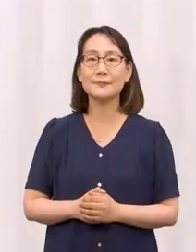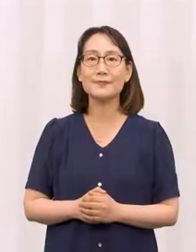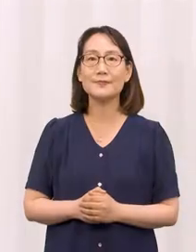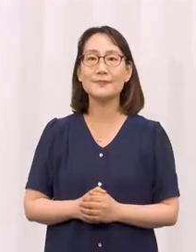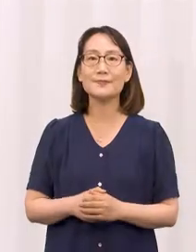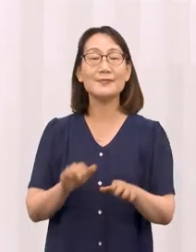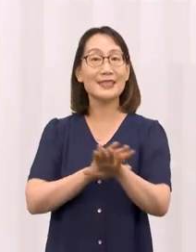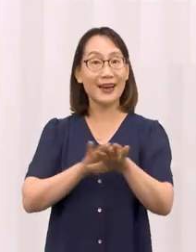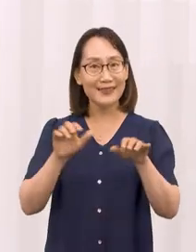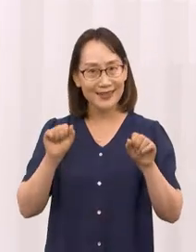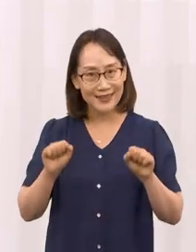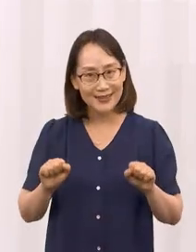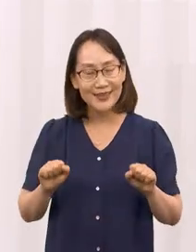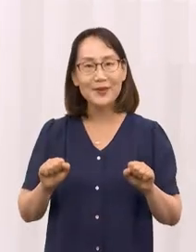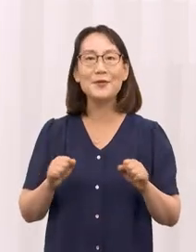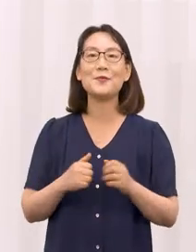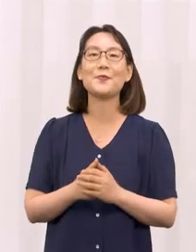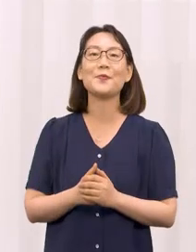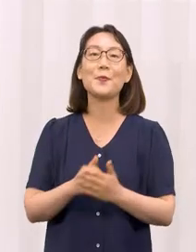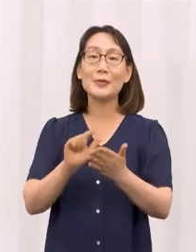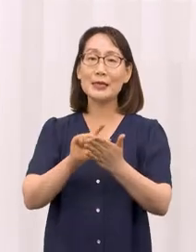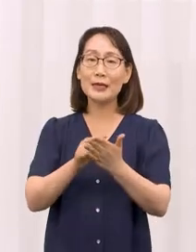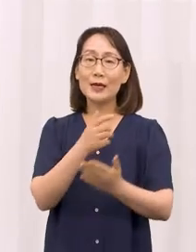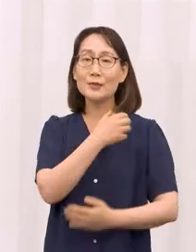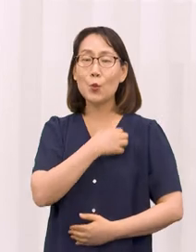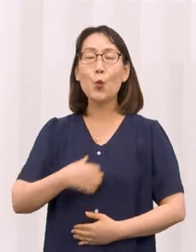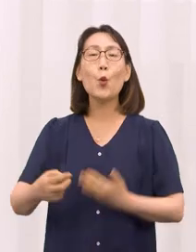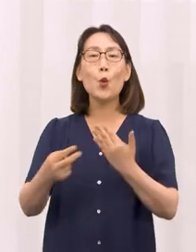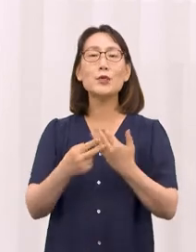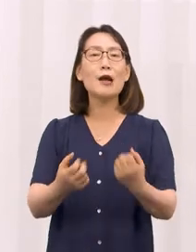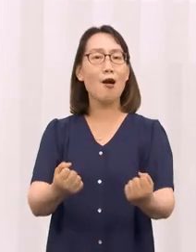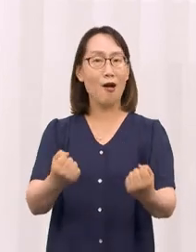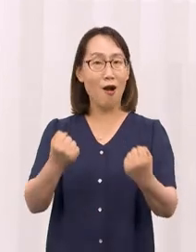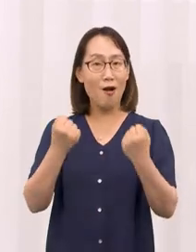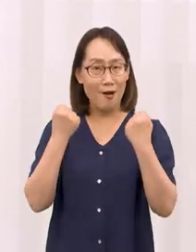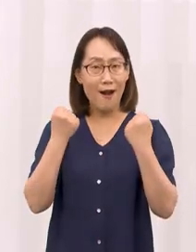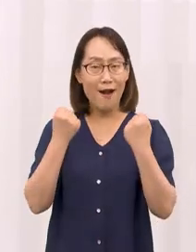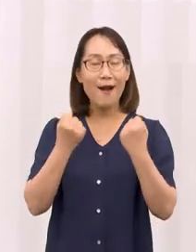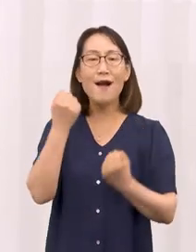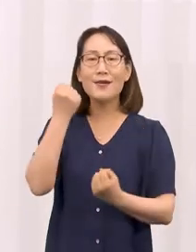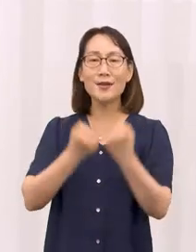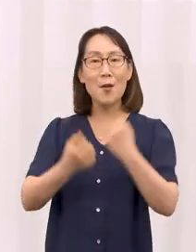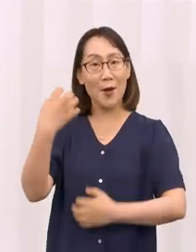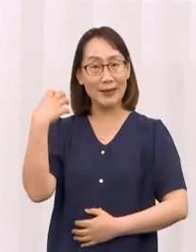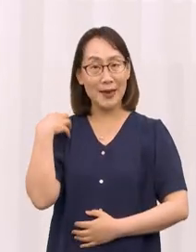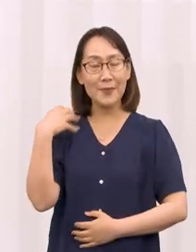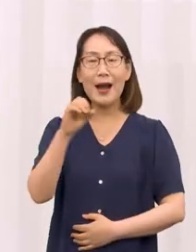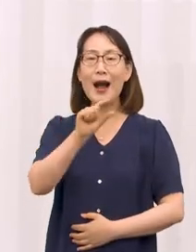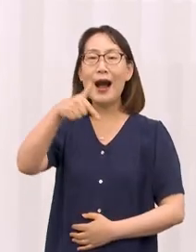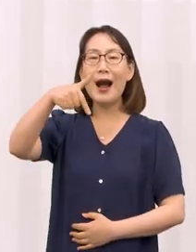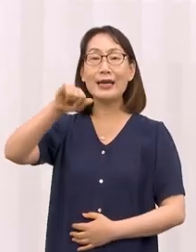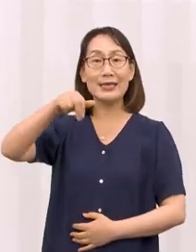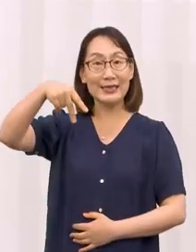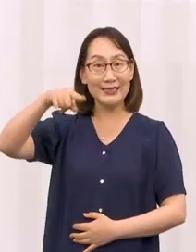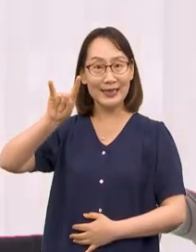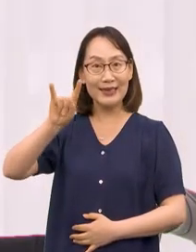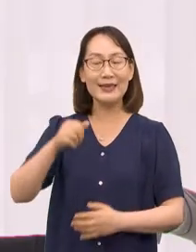안녕하세요. 강서구 보건소 건강 설명요정 아기세입니다.